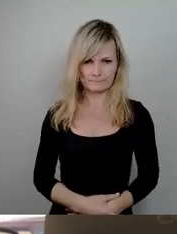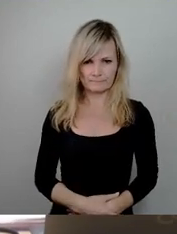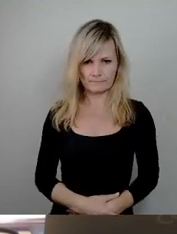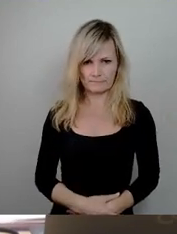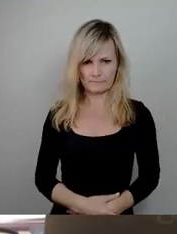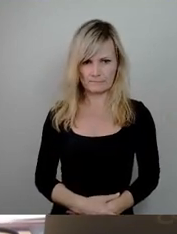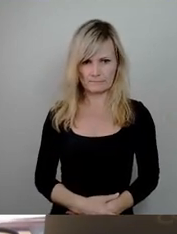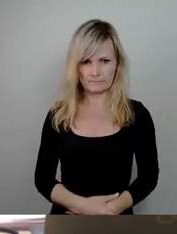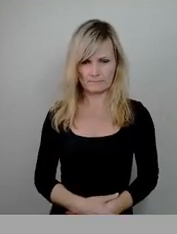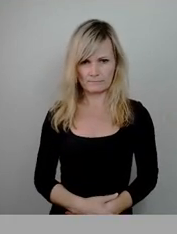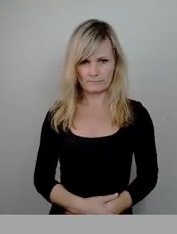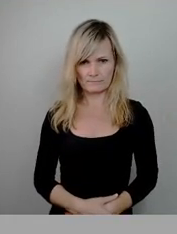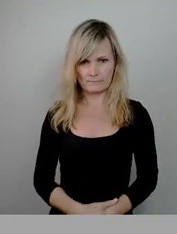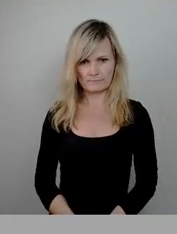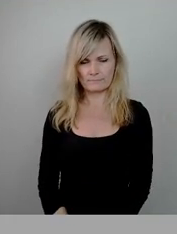ich um das Zeichen.